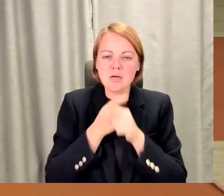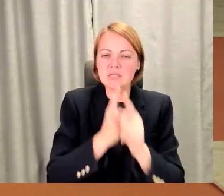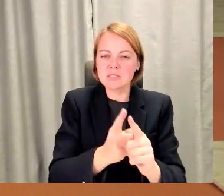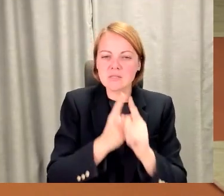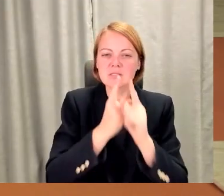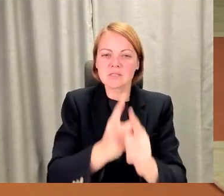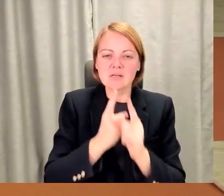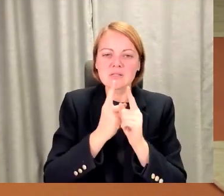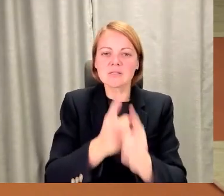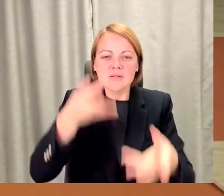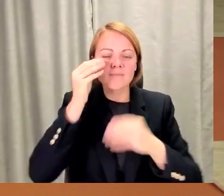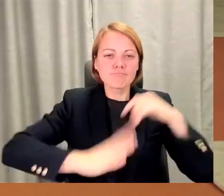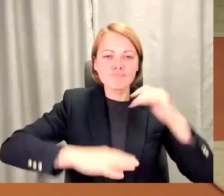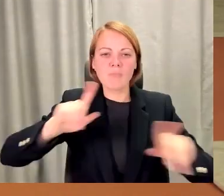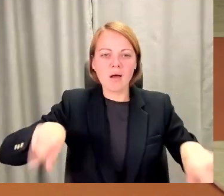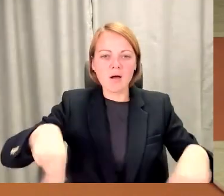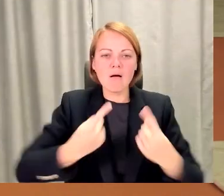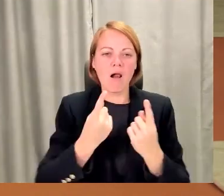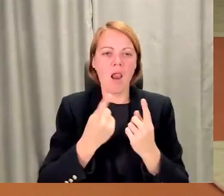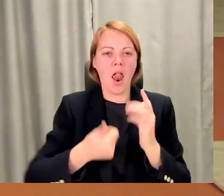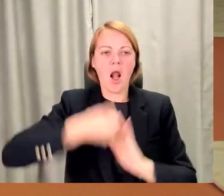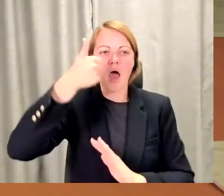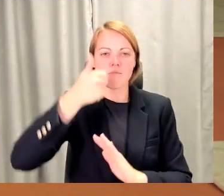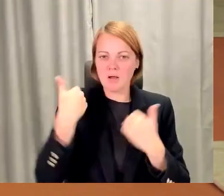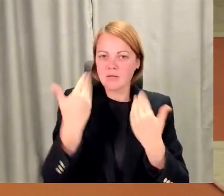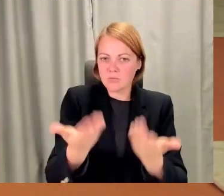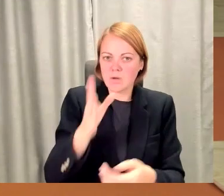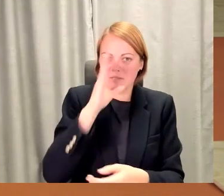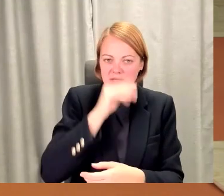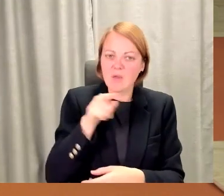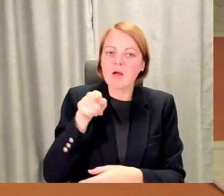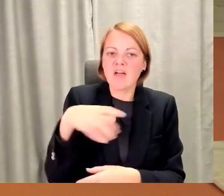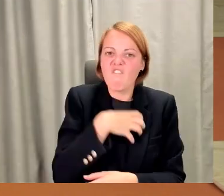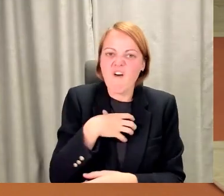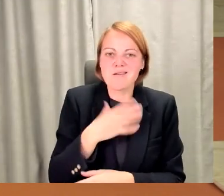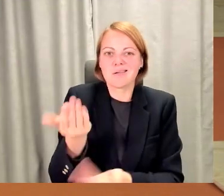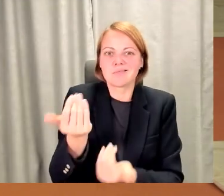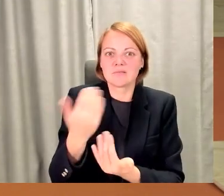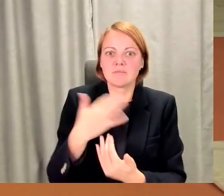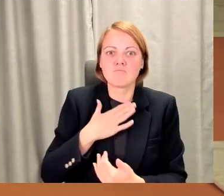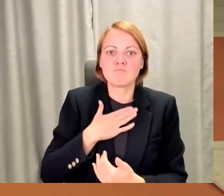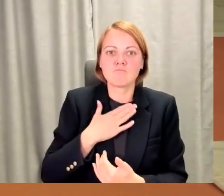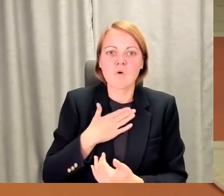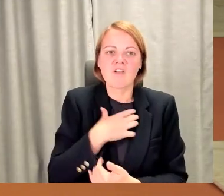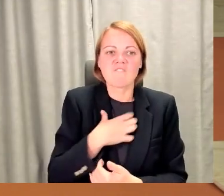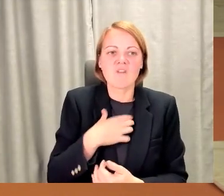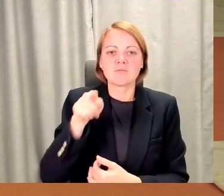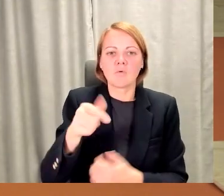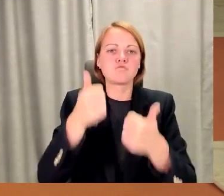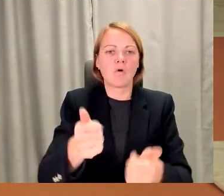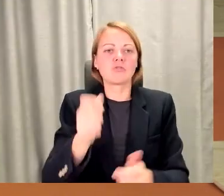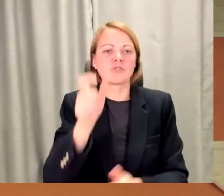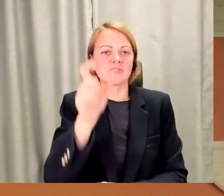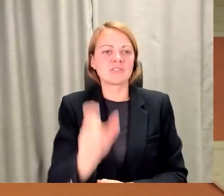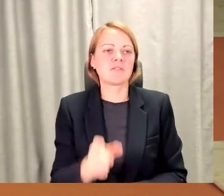labāk. Mēs tev piedāvām šo iespēju, jo mums vajag tevi, mums vajag tevi, jo tu esi dzīves foršs cilvēks ar, paldies Gunnāru, par cilvētiskajām